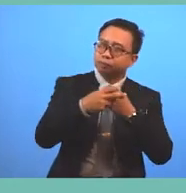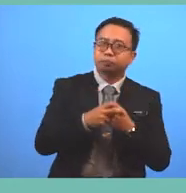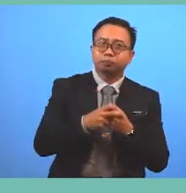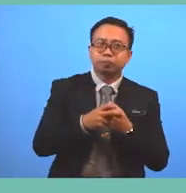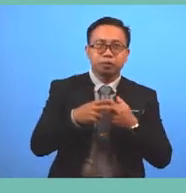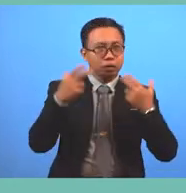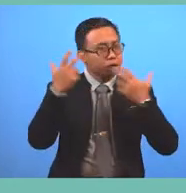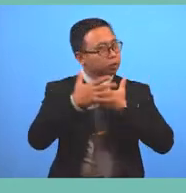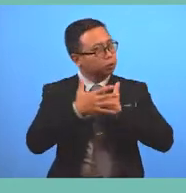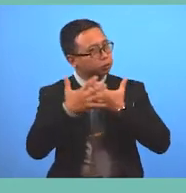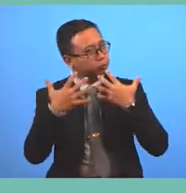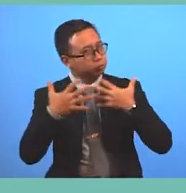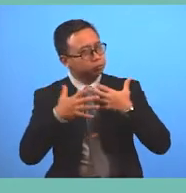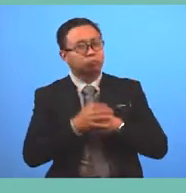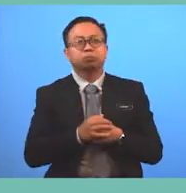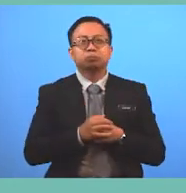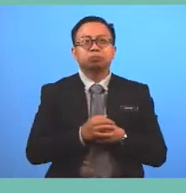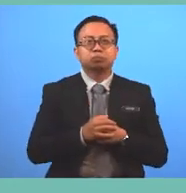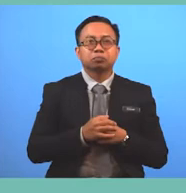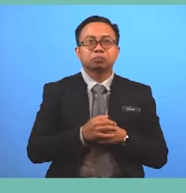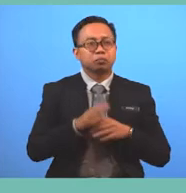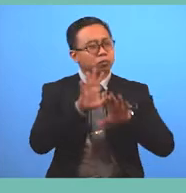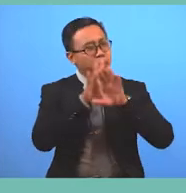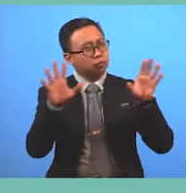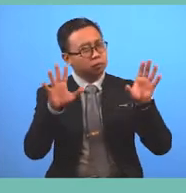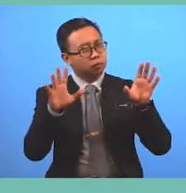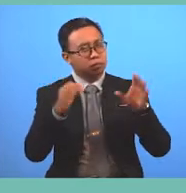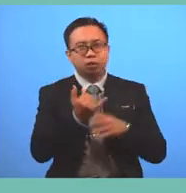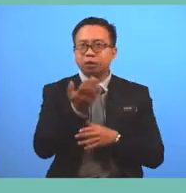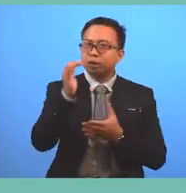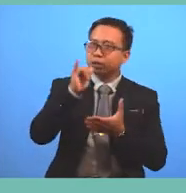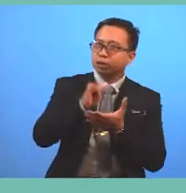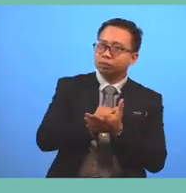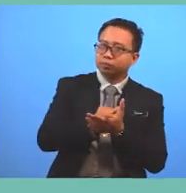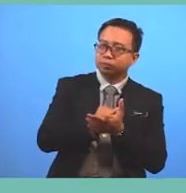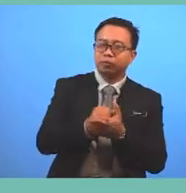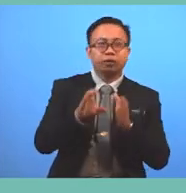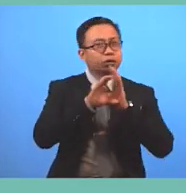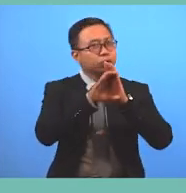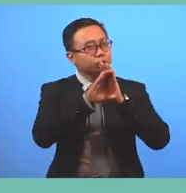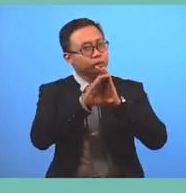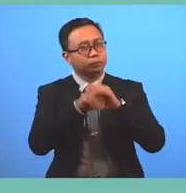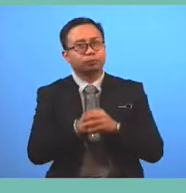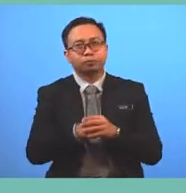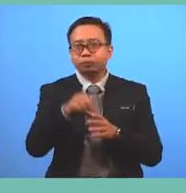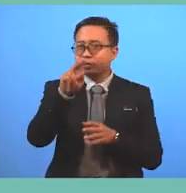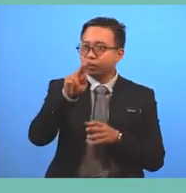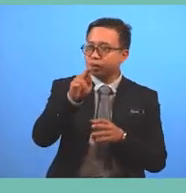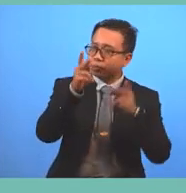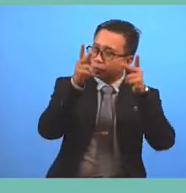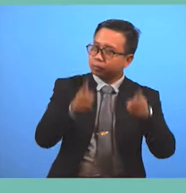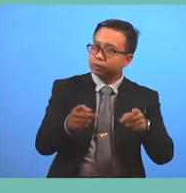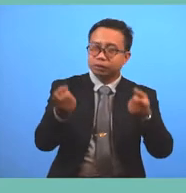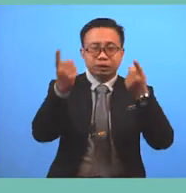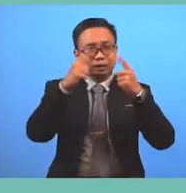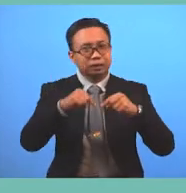Very frightening or unnatural things happen For example, dead people coming to life and